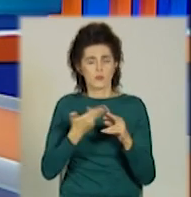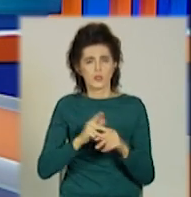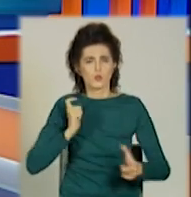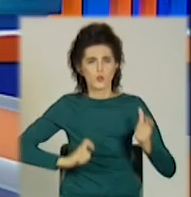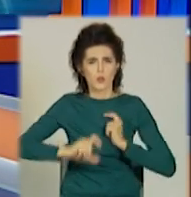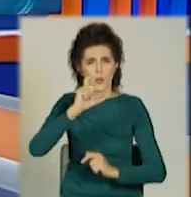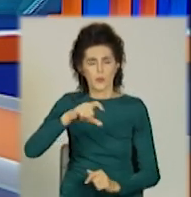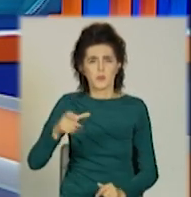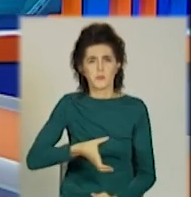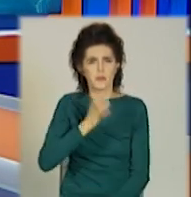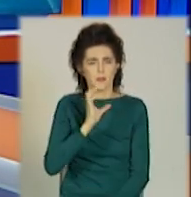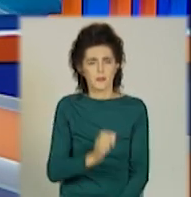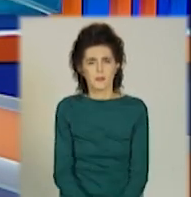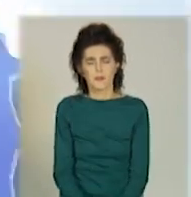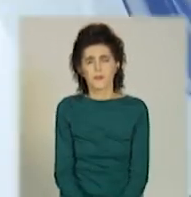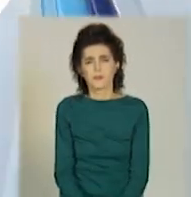Анна Слюсарєва.